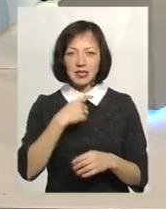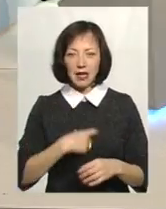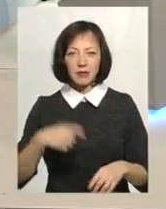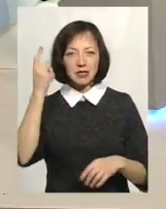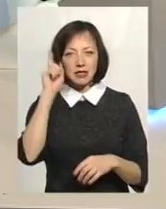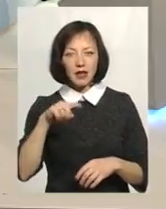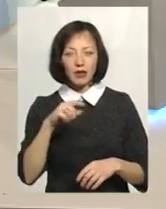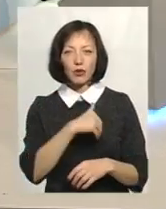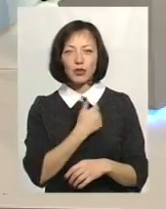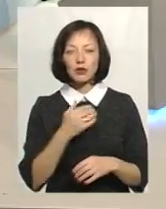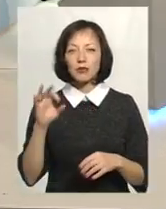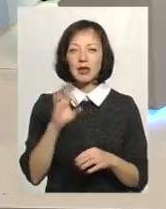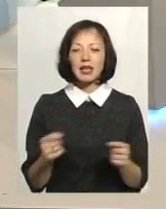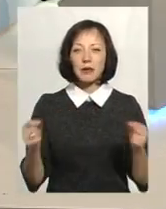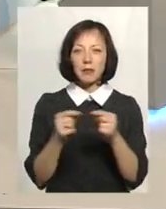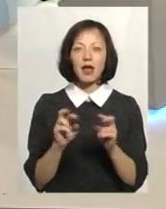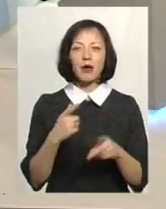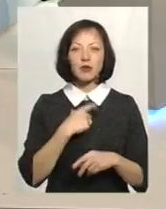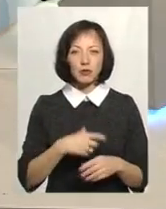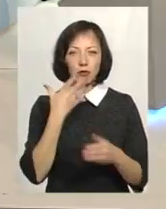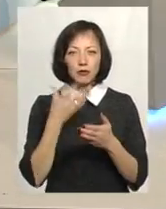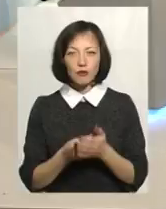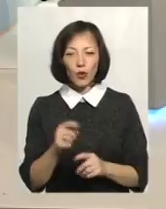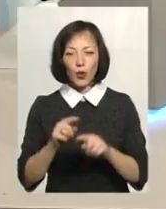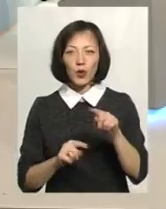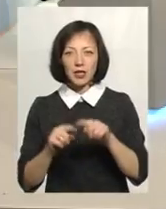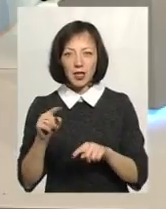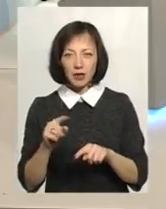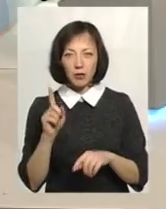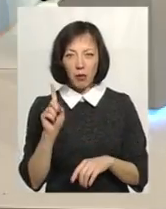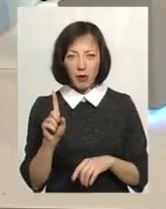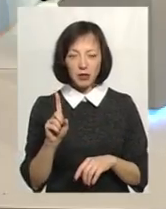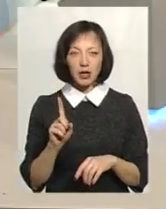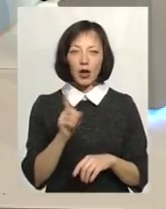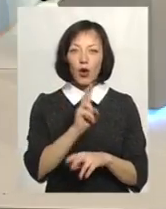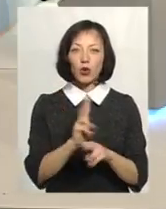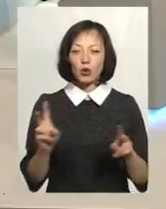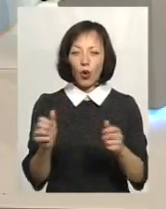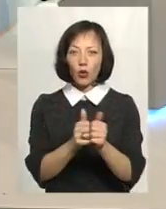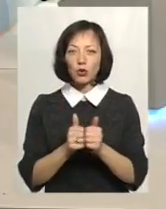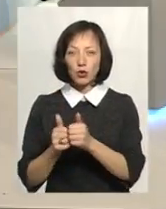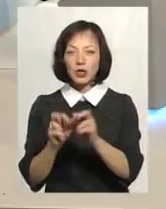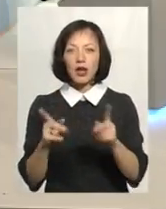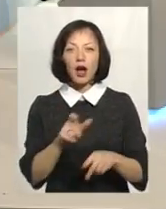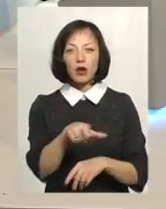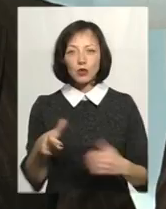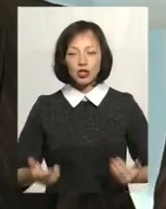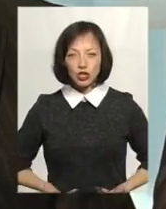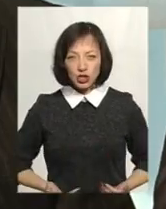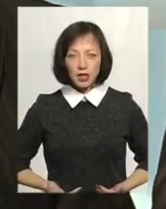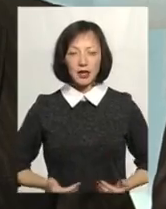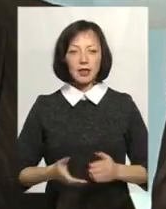Вони бажають знати щось, іменно як про себе? Про свою родину, по-перше. Про ті, хто їх оточував, як люди жили. Тому що,